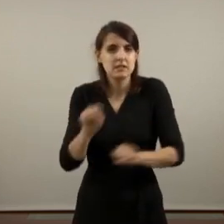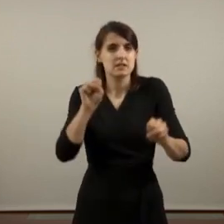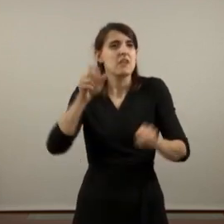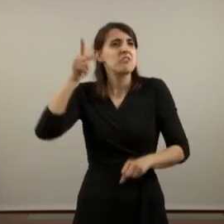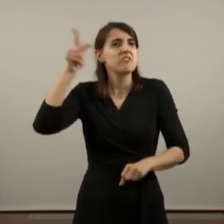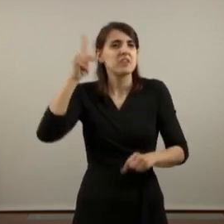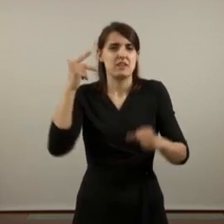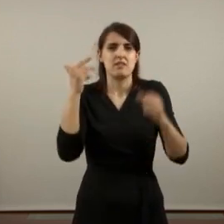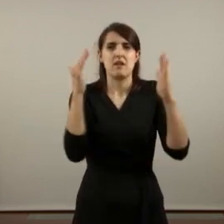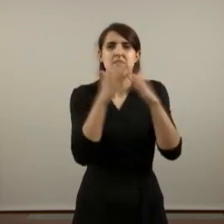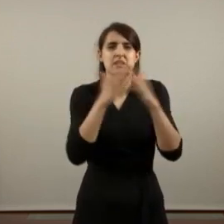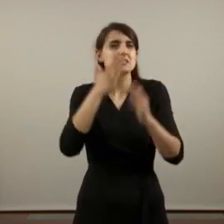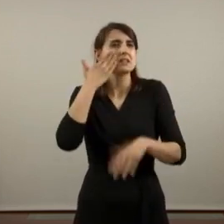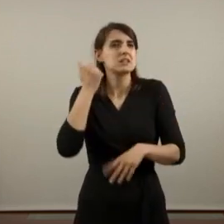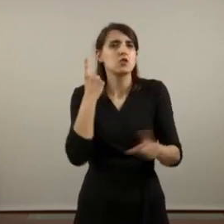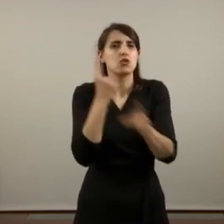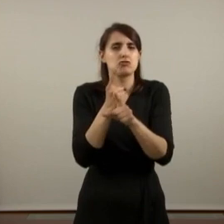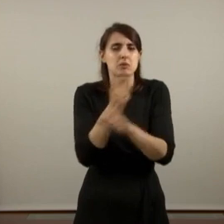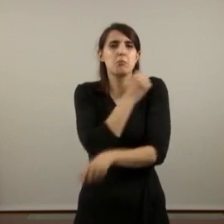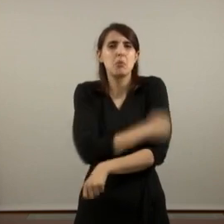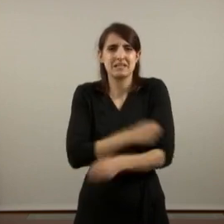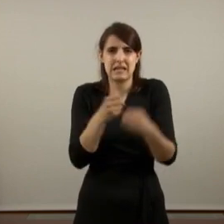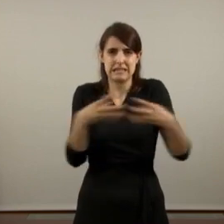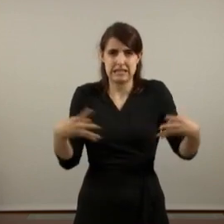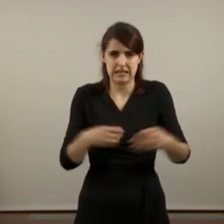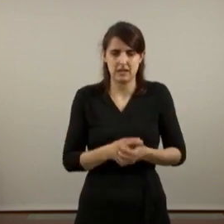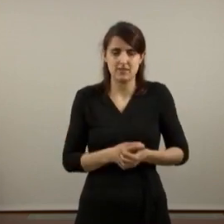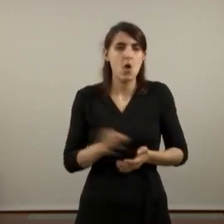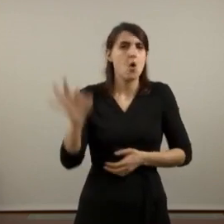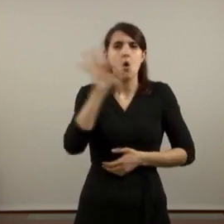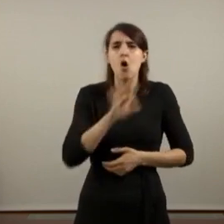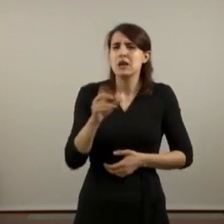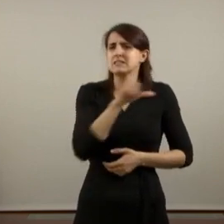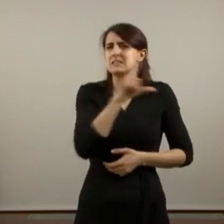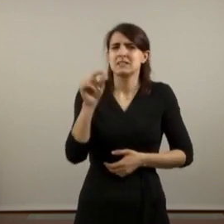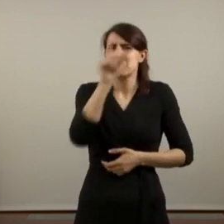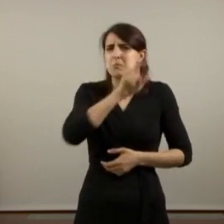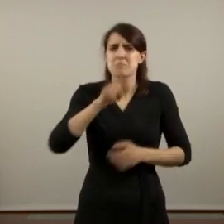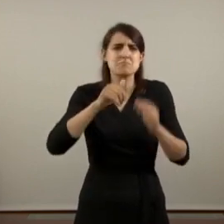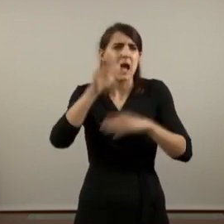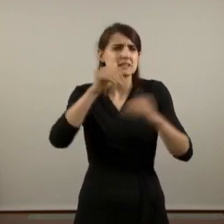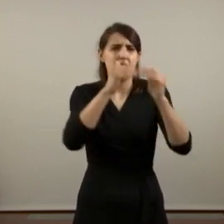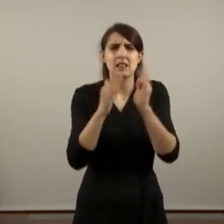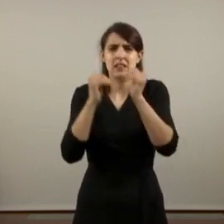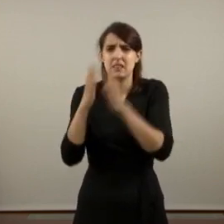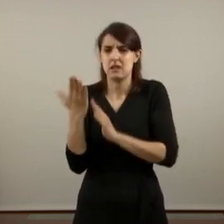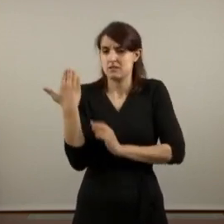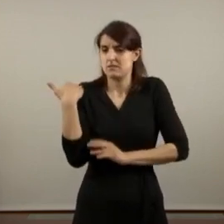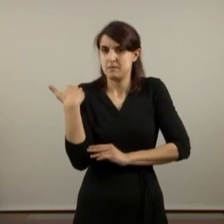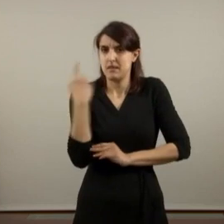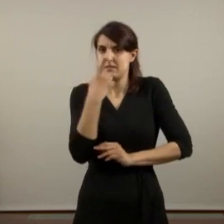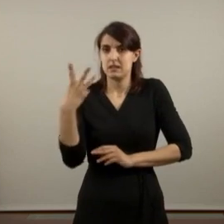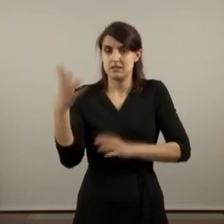digne i en contra de la pobresa energètica. O la dels centenars de persones i organitzacions que es van concentrar el passat